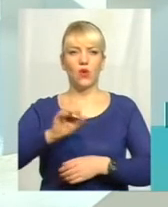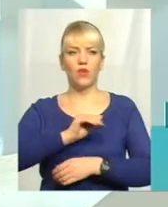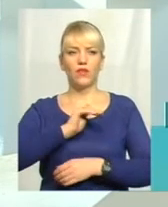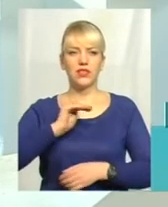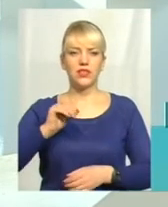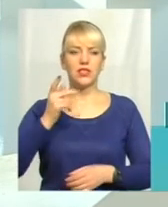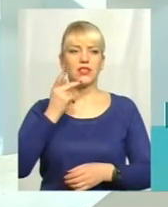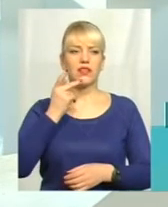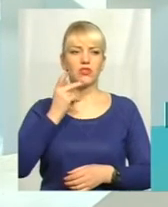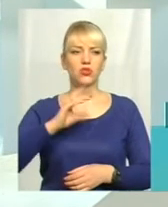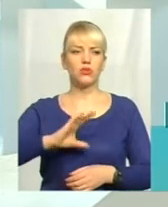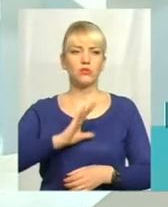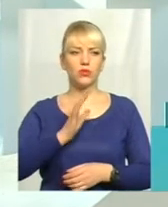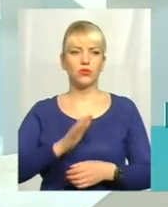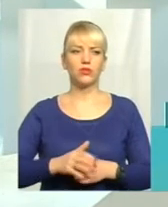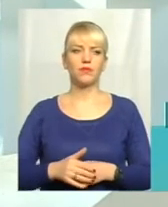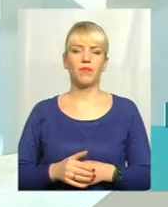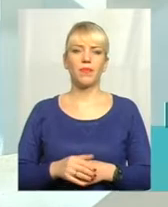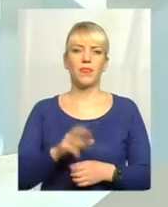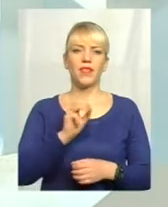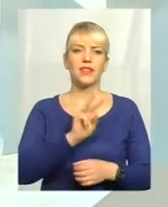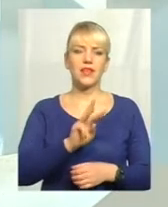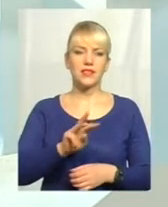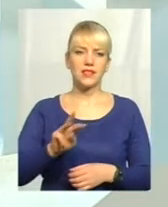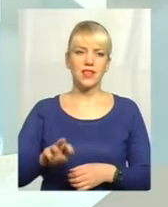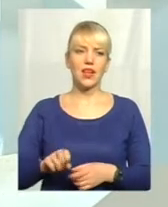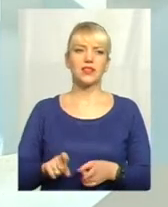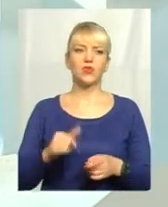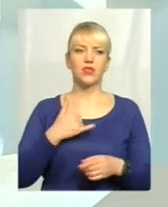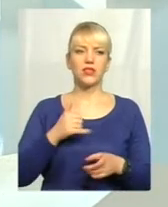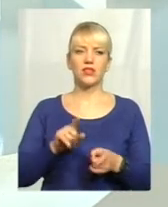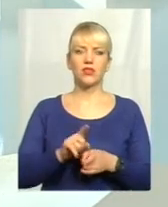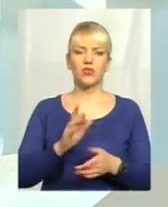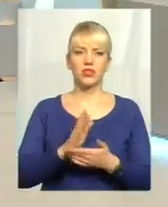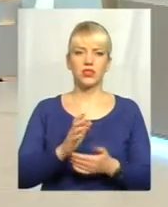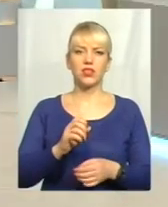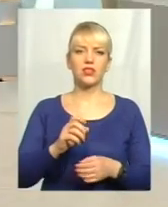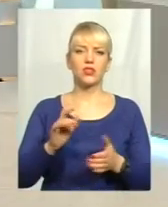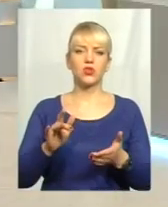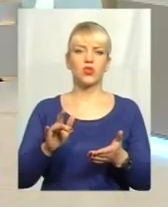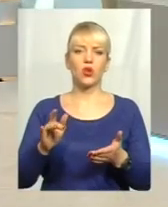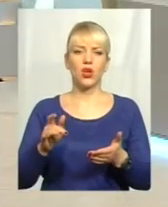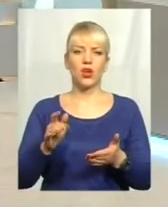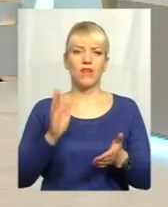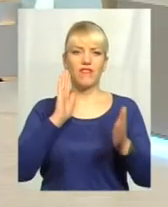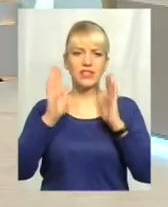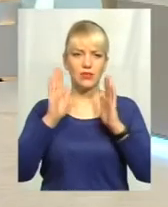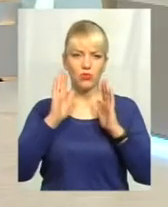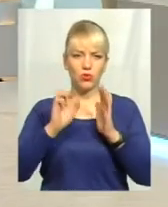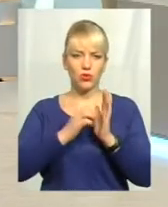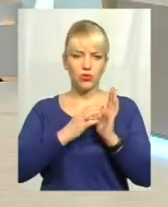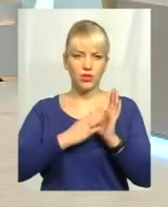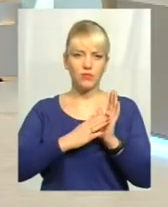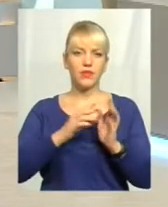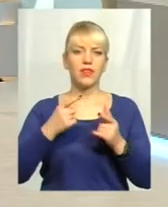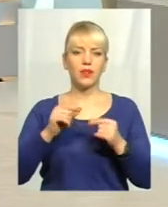завжди було, як на сайтах, так і у нас також є сторінка управління у Фейсбуку, де